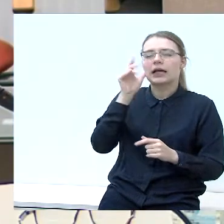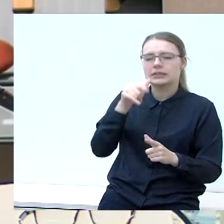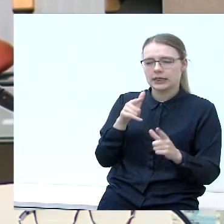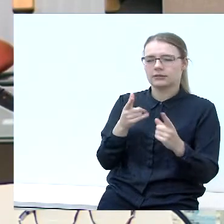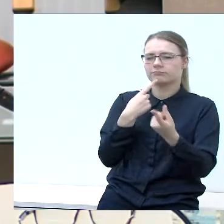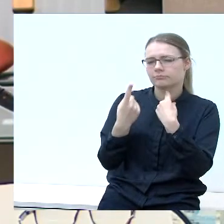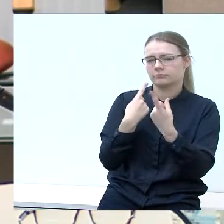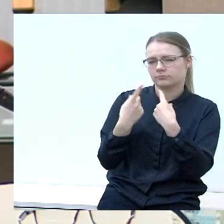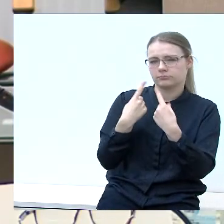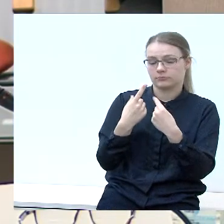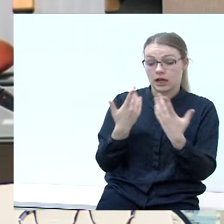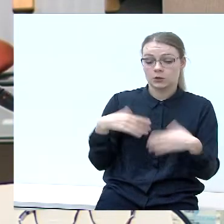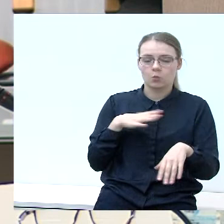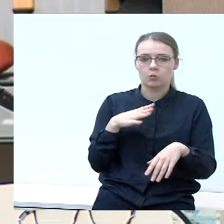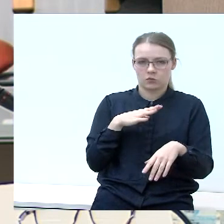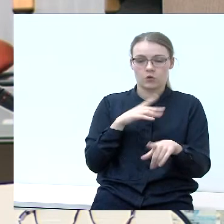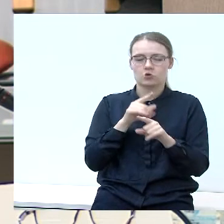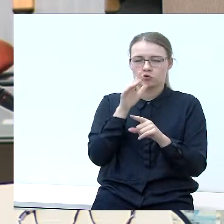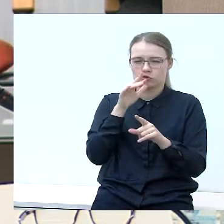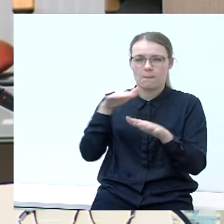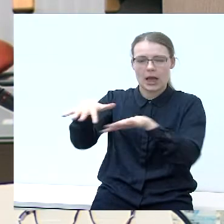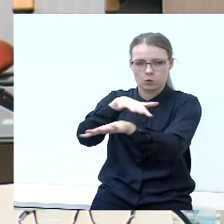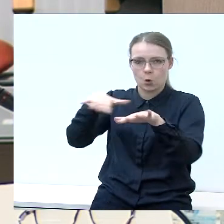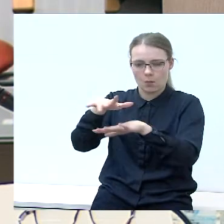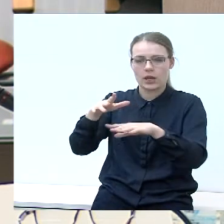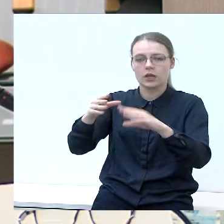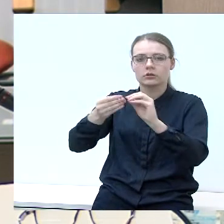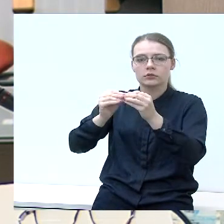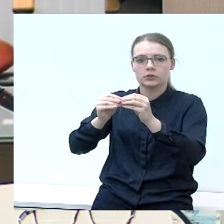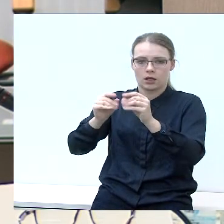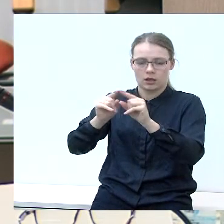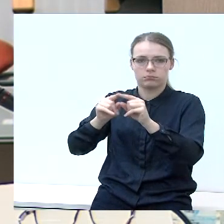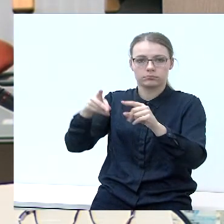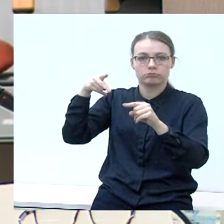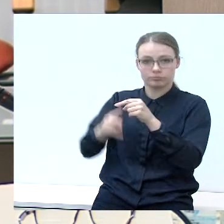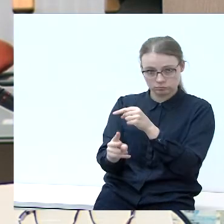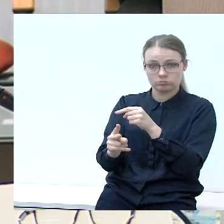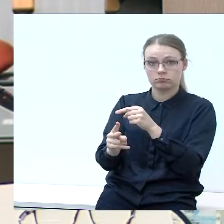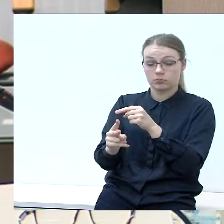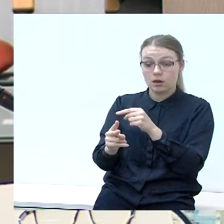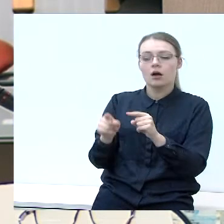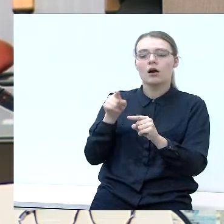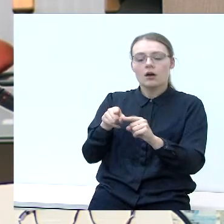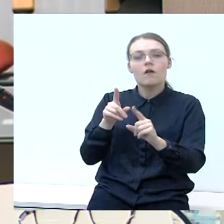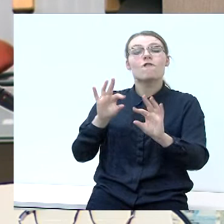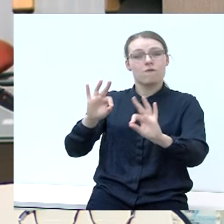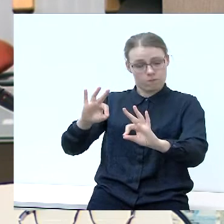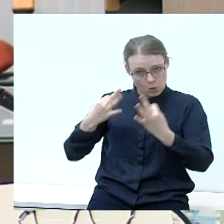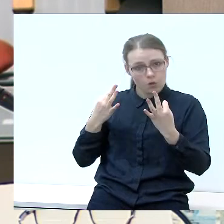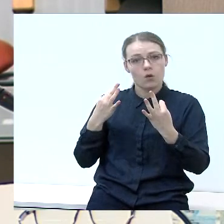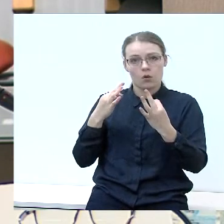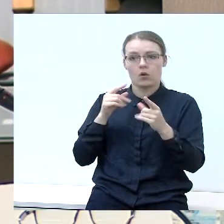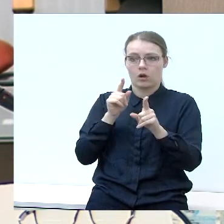jau buvo pradėta sutarties nutraukimas su žydų bendruomenė. Ir tas sutartys be kitą, kuo jinai leidžia investicijas. Aš,